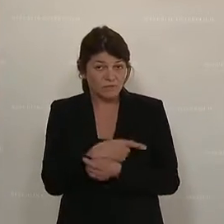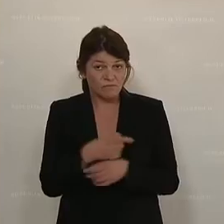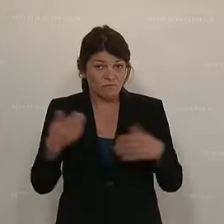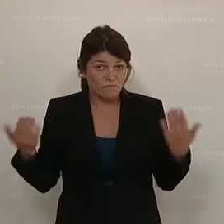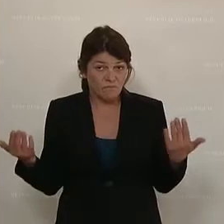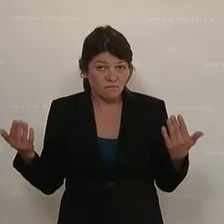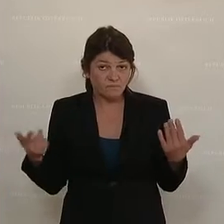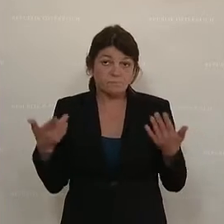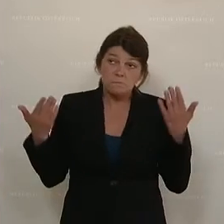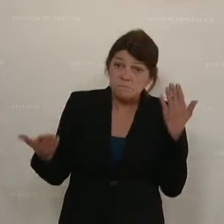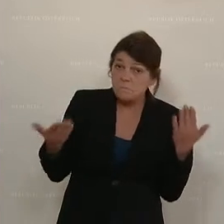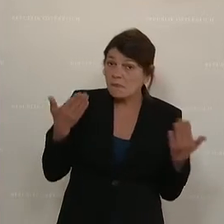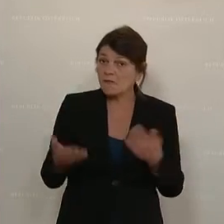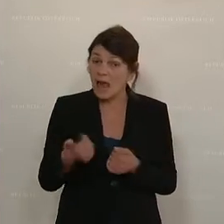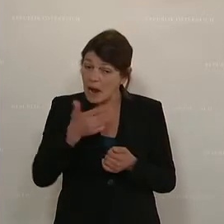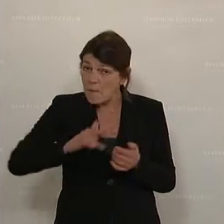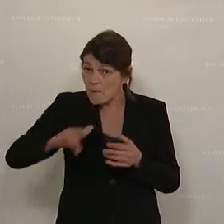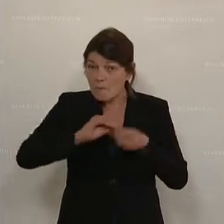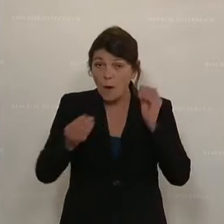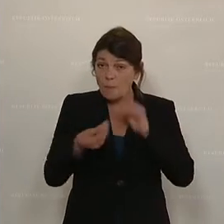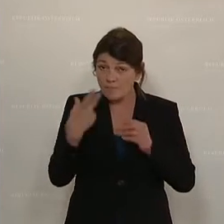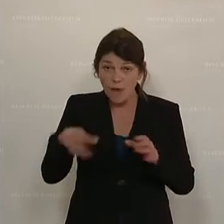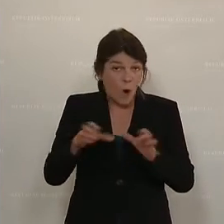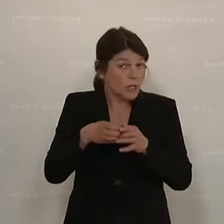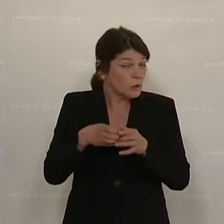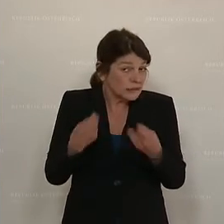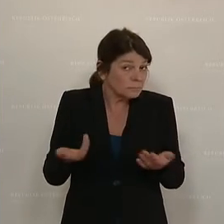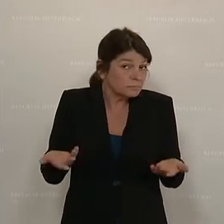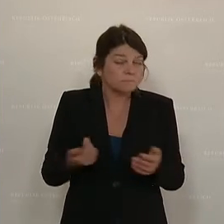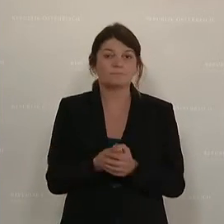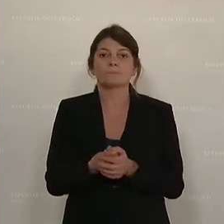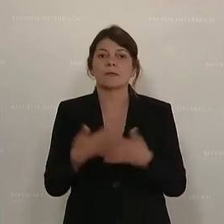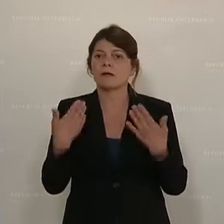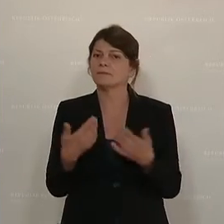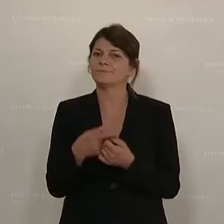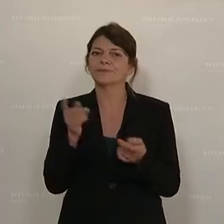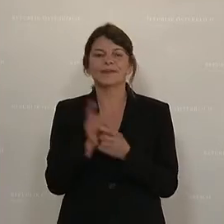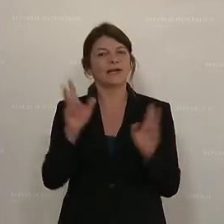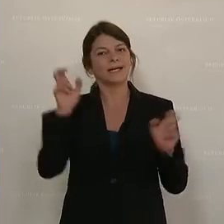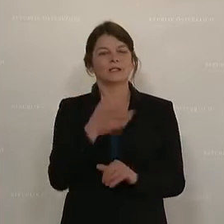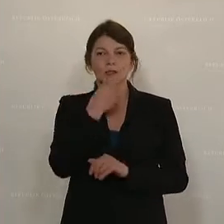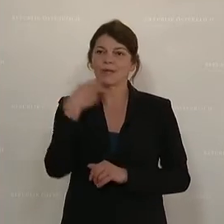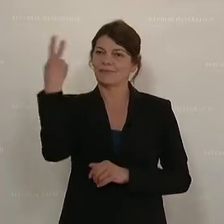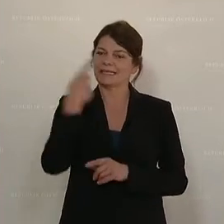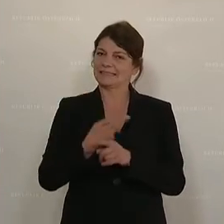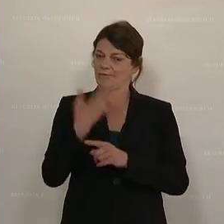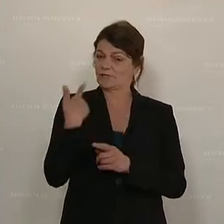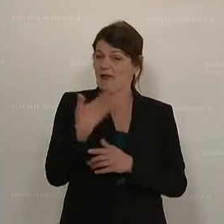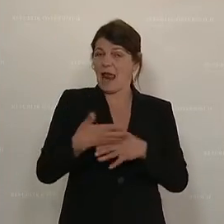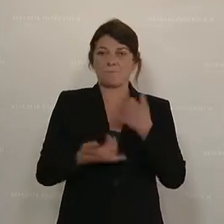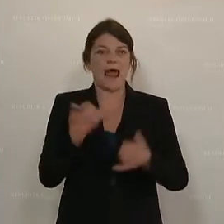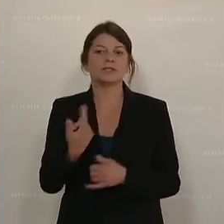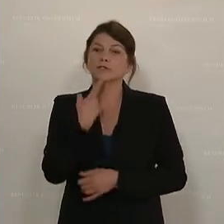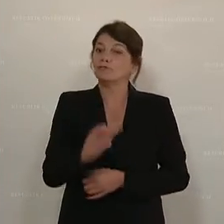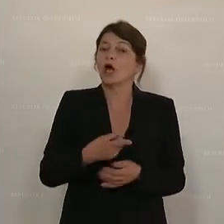Ganze nicht vielleicht an einem Grundproblem dieser Koalition? Dass in Schönwetterzeiten vor zweieinhalb Jahren mal